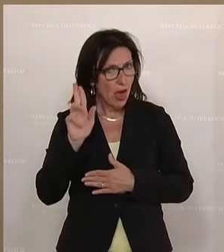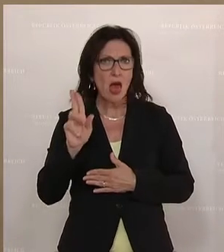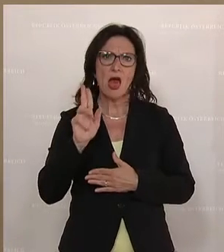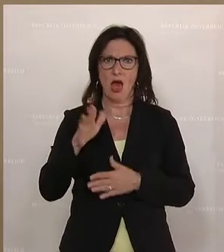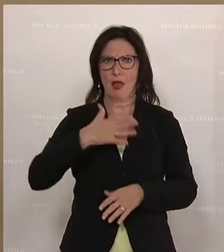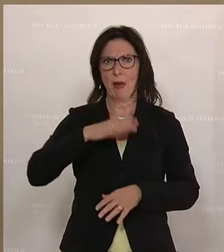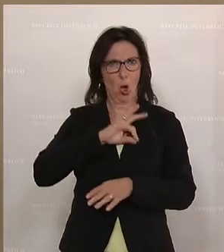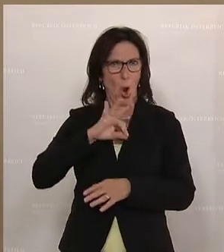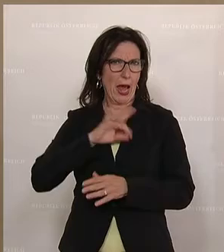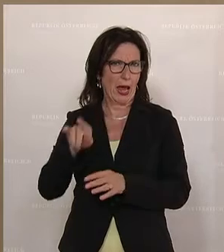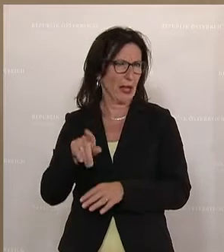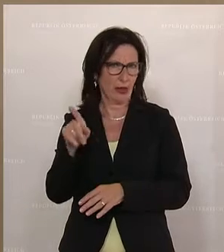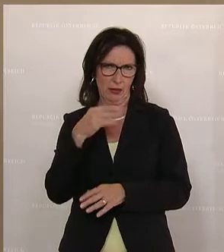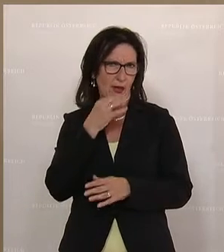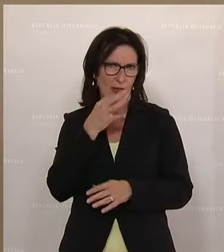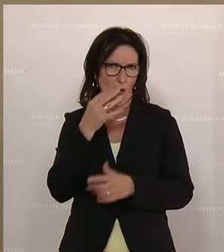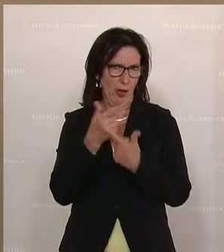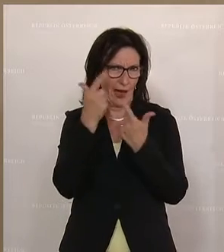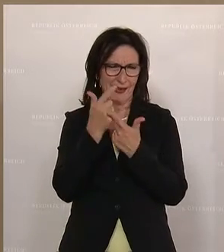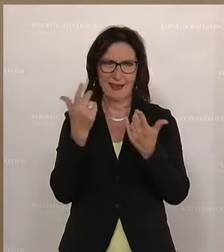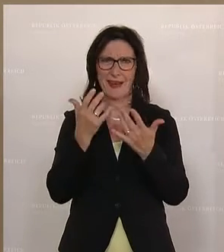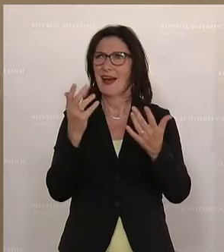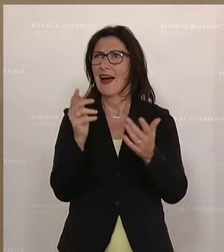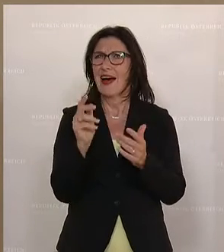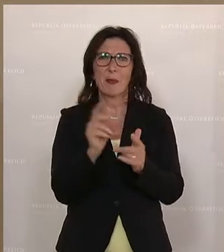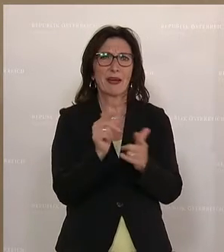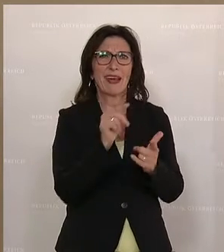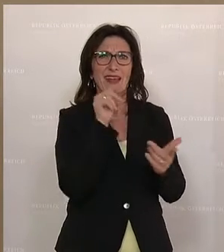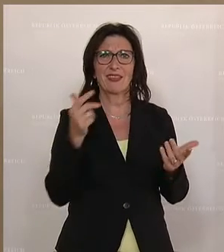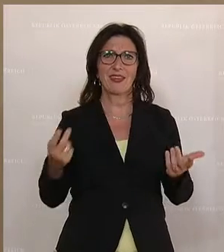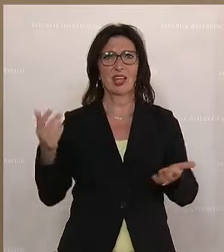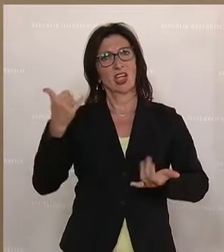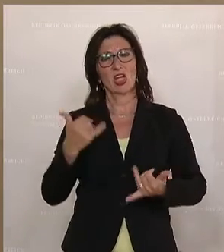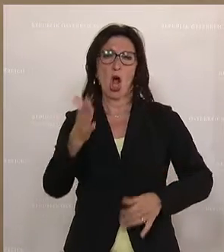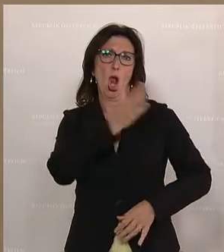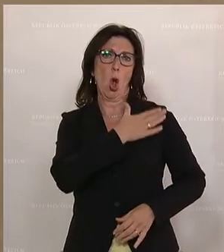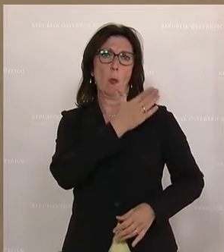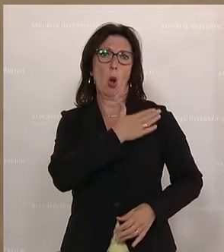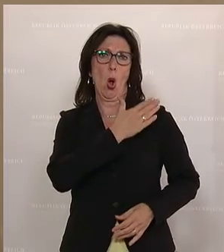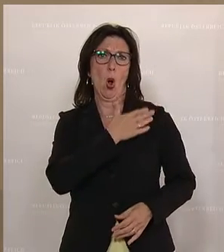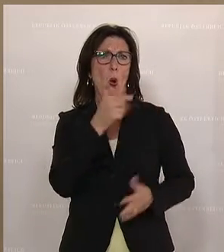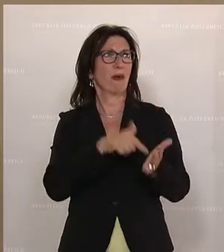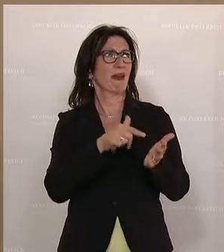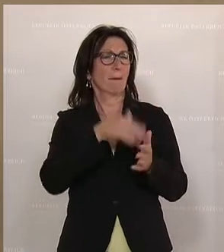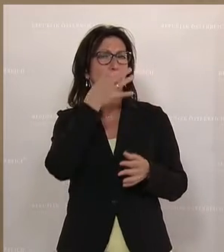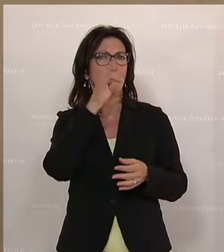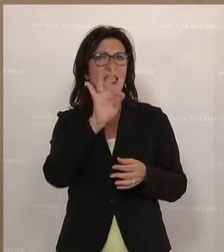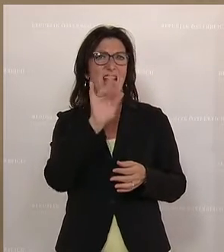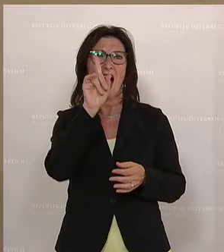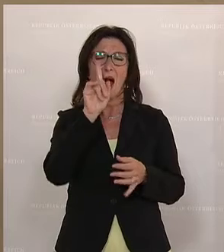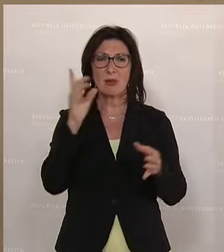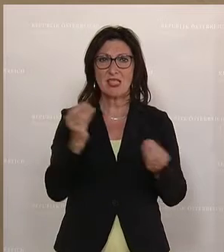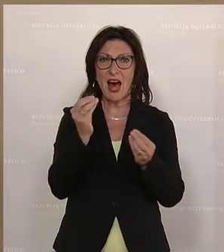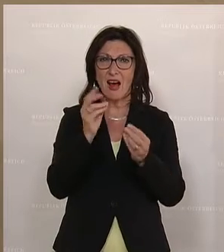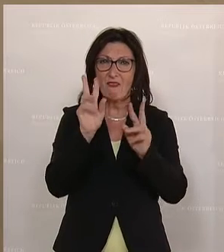ausgeführt. Aber wir können doch nicht hier stehen und uns dafür loben, dass wir Dinge besser machen und das, was offensichtlich